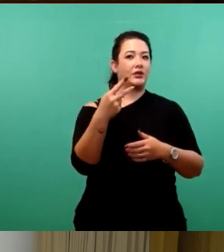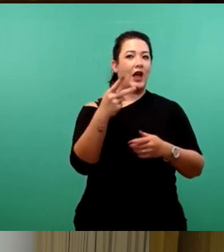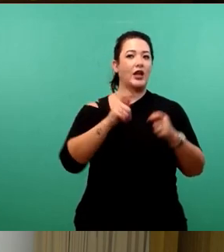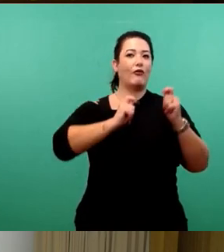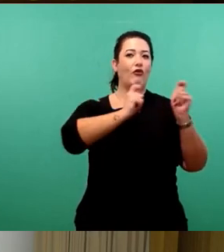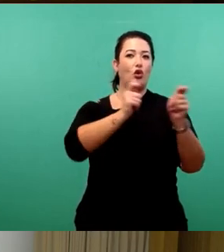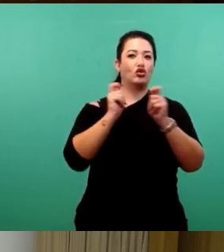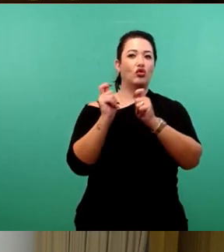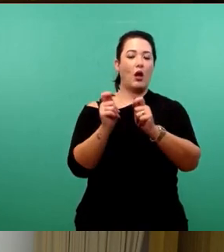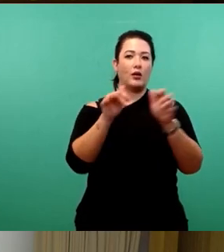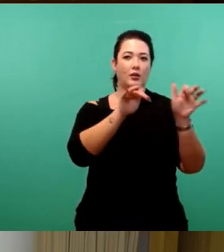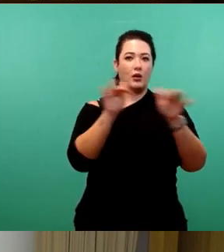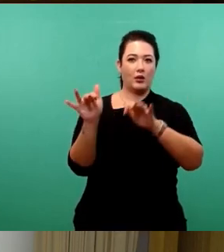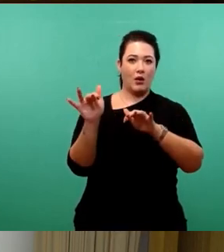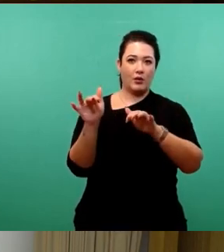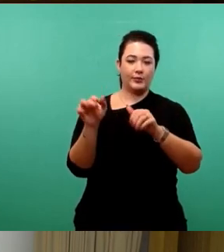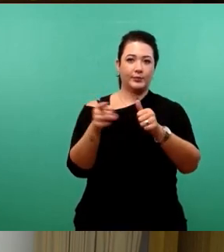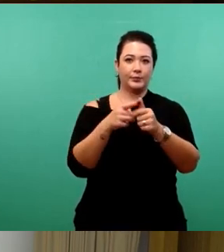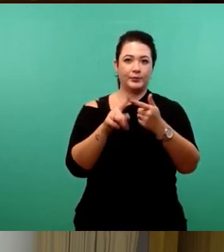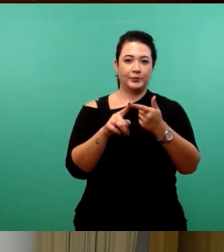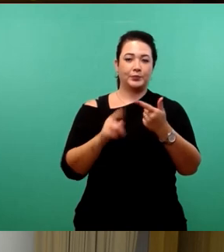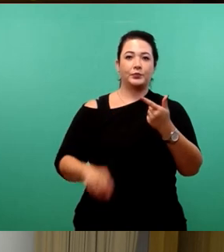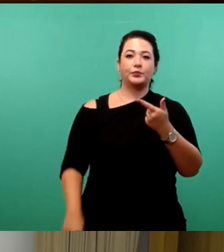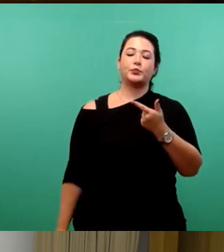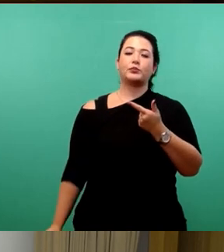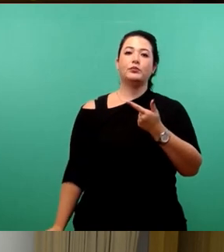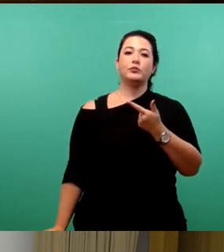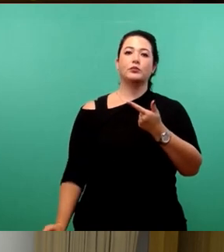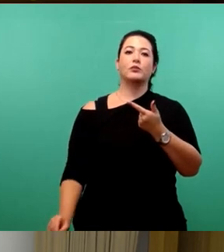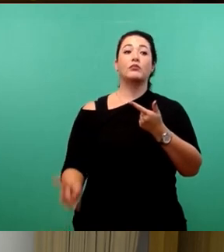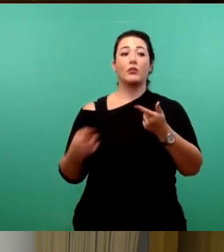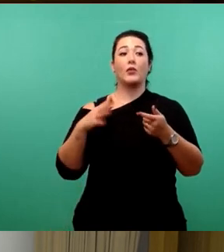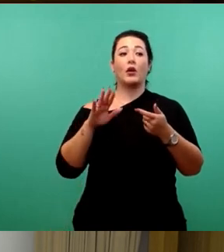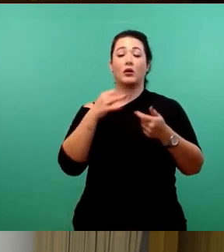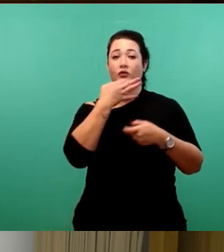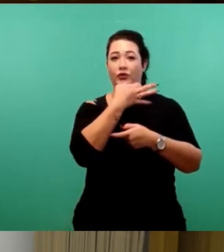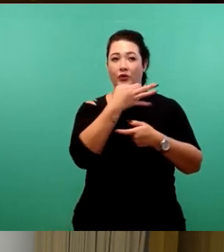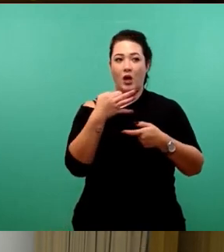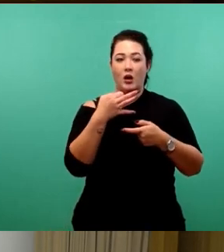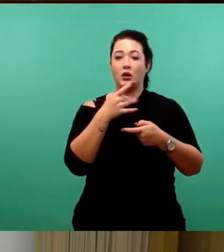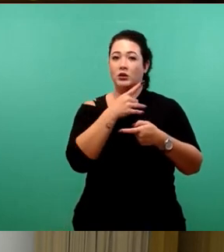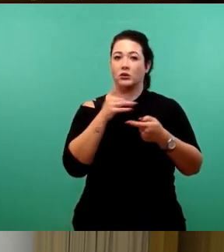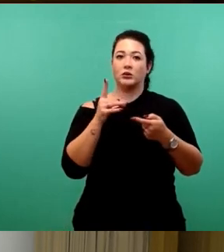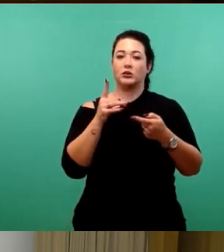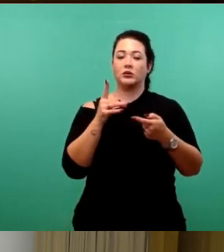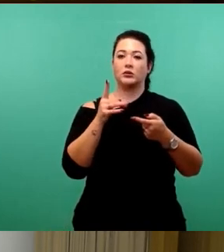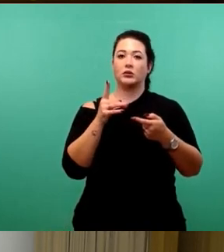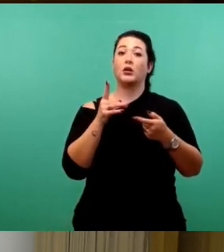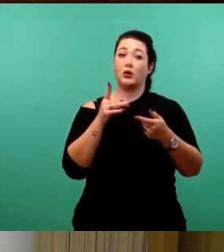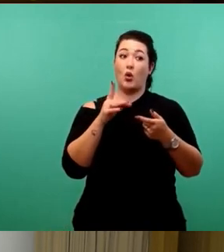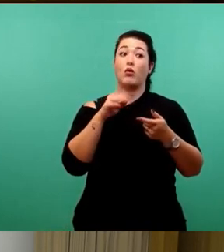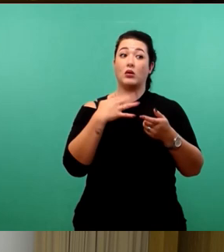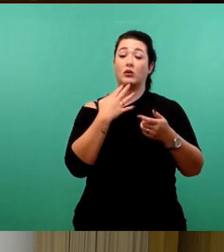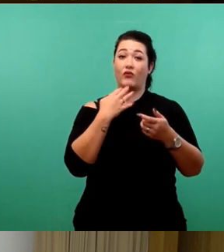vor, die ich fragen darf, ob sie entsprechend auch dafür zur Verfügung stehen. Und,